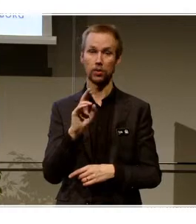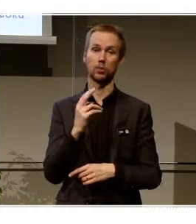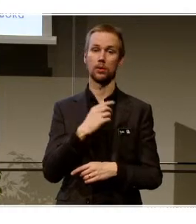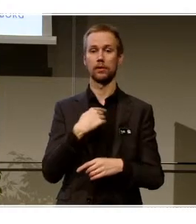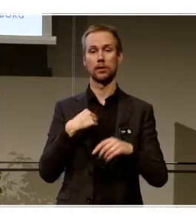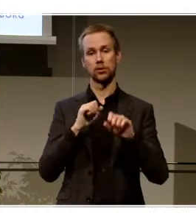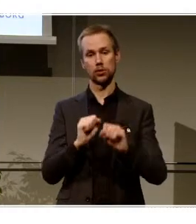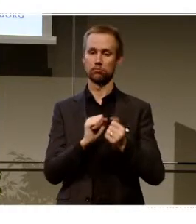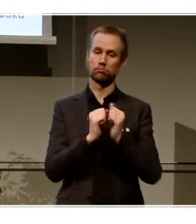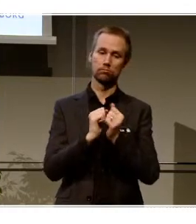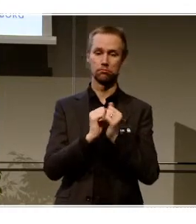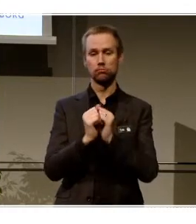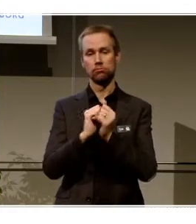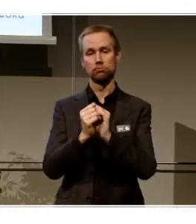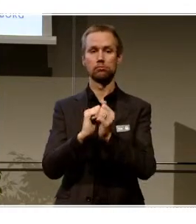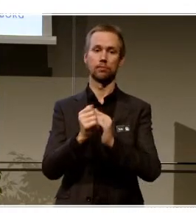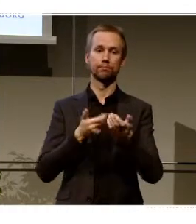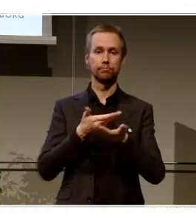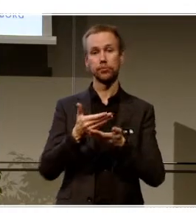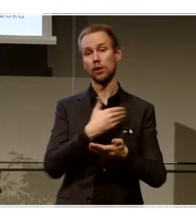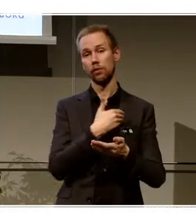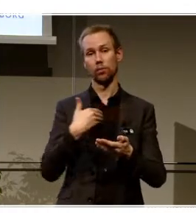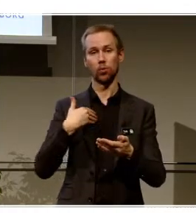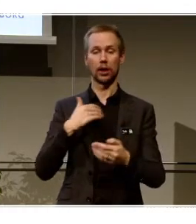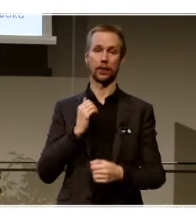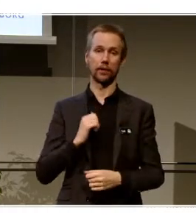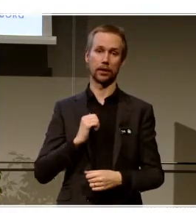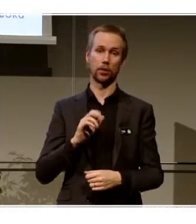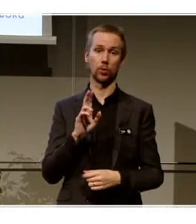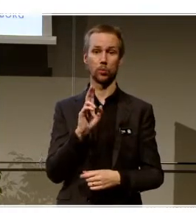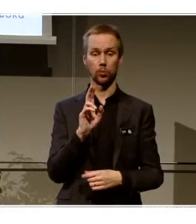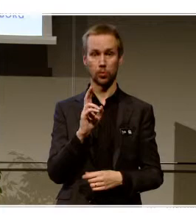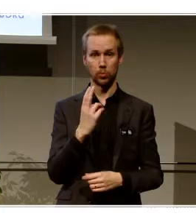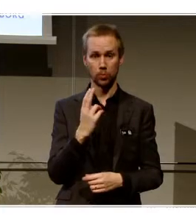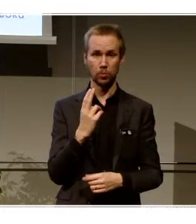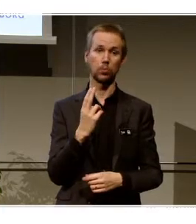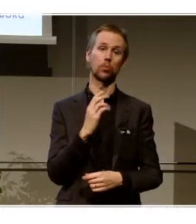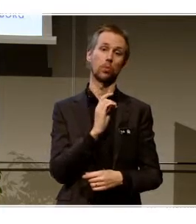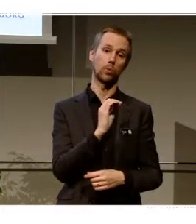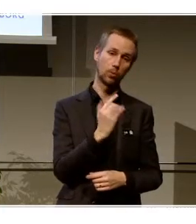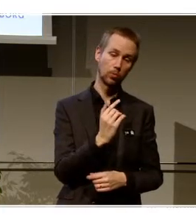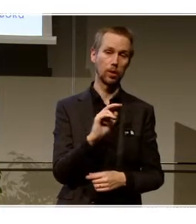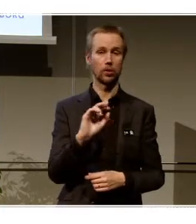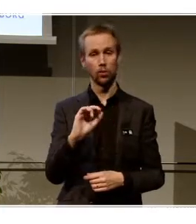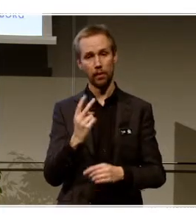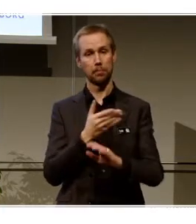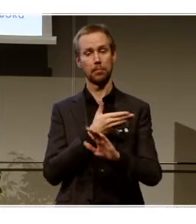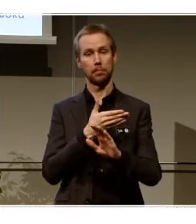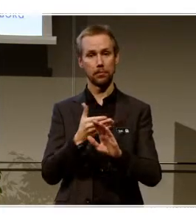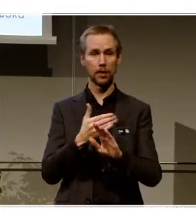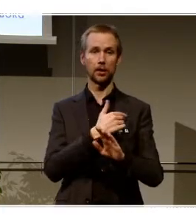våra användare. Och nu har vi under oktober och november jobbat med en större